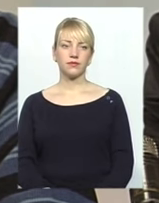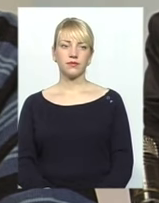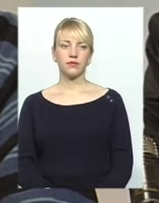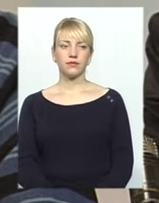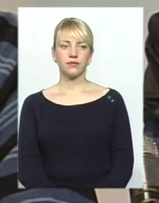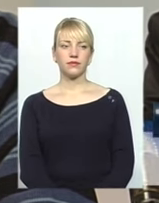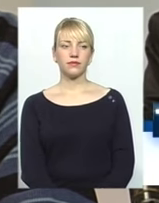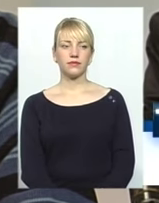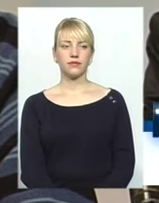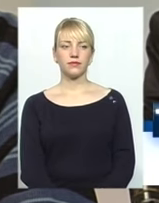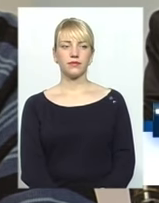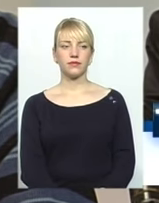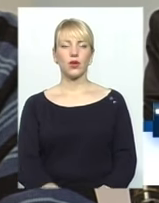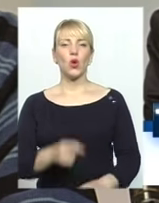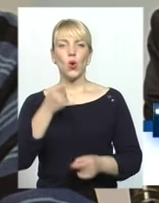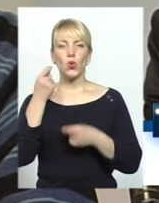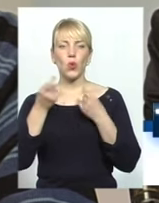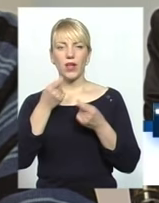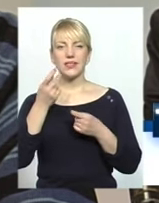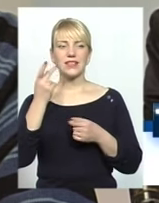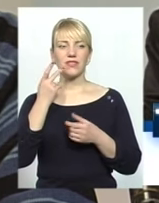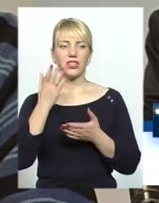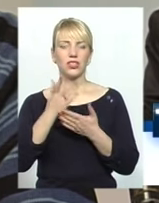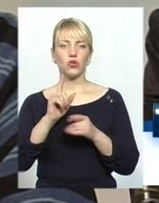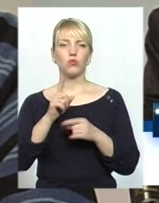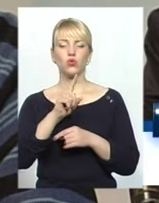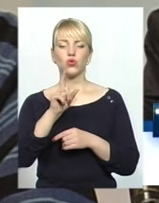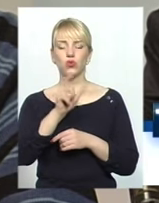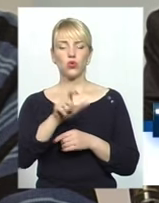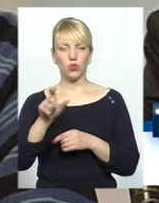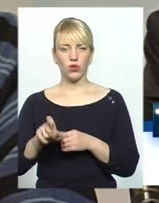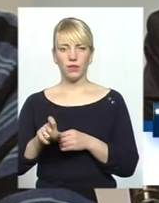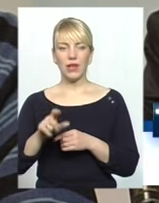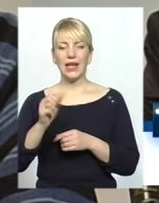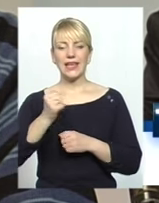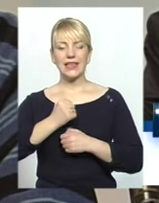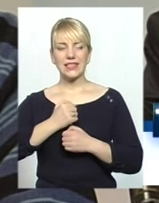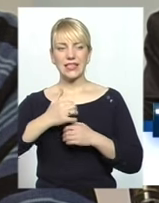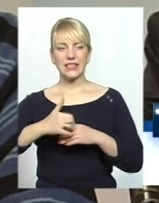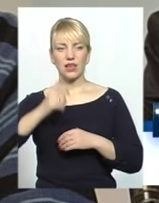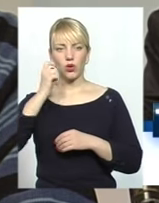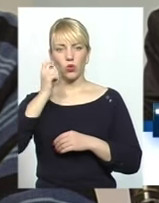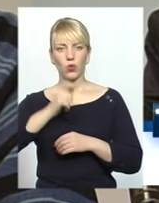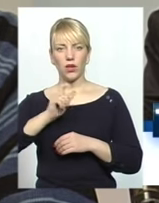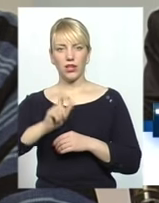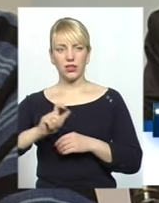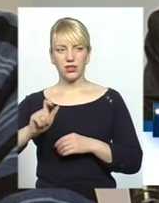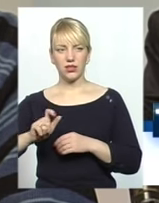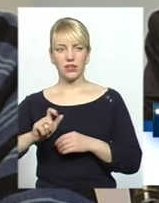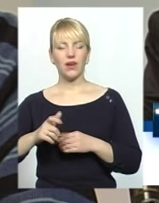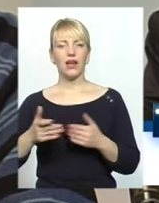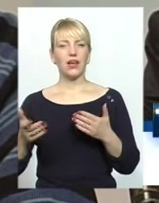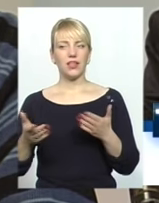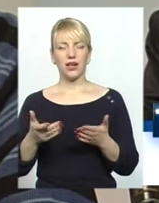нюанси завезе і є, тому що люди. І, на жаль, серед українців, які